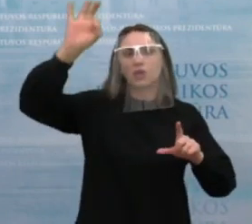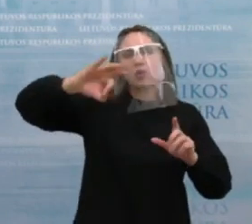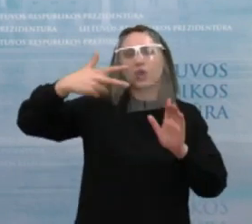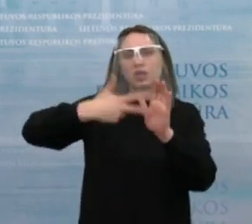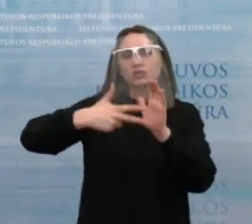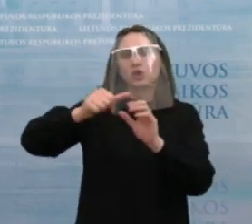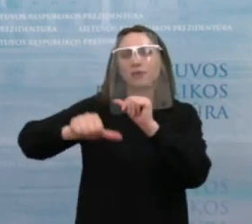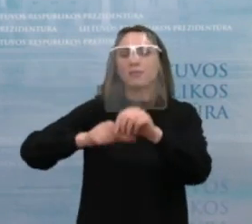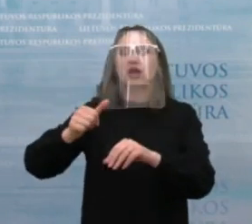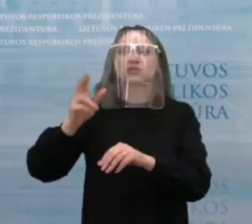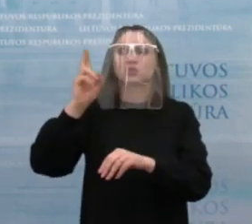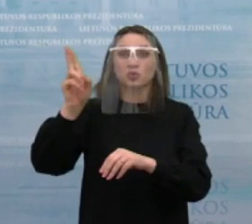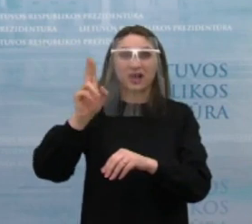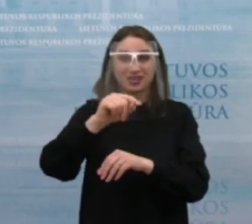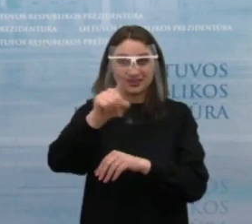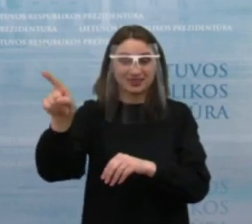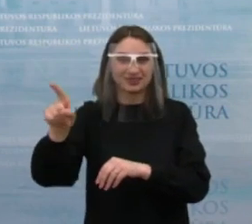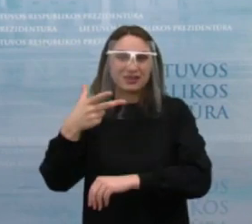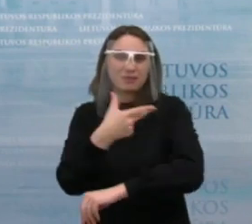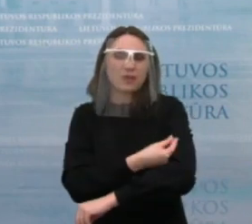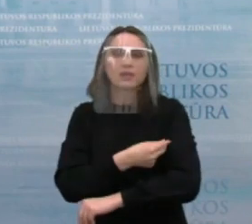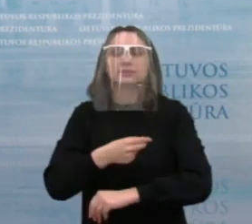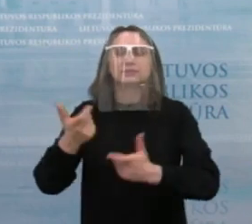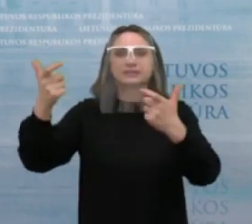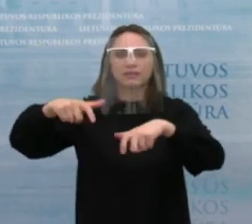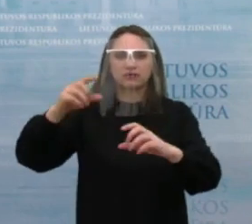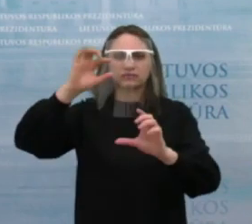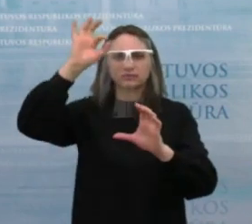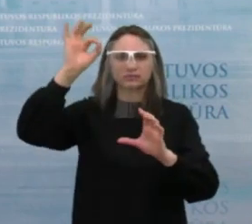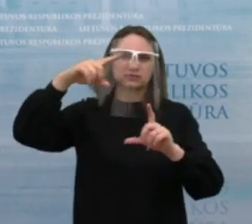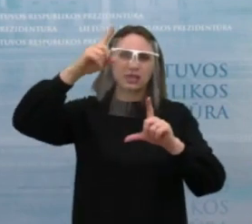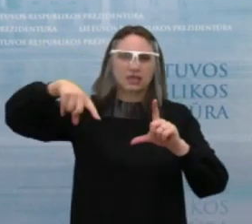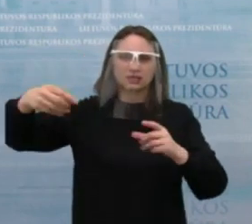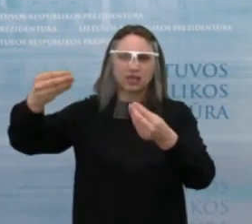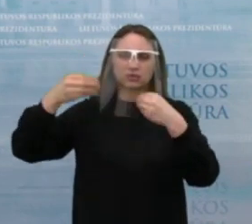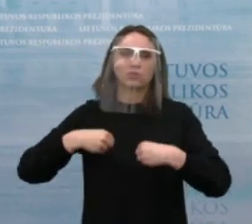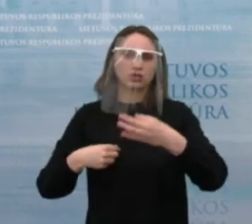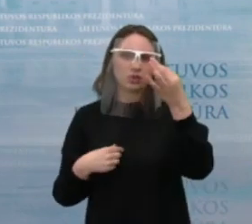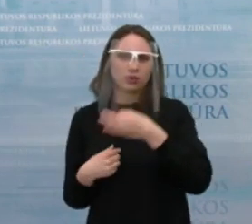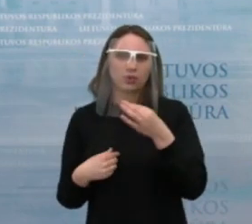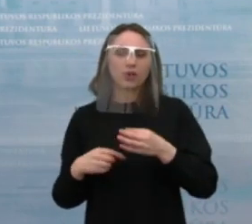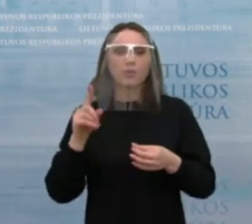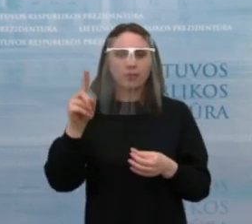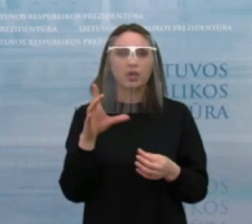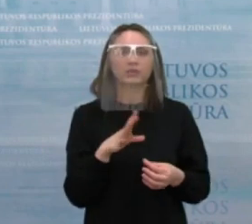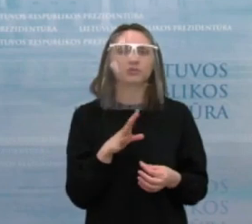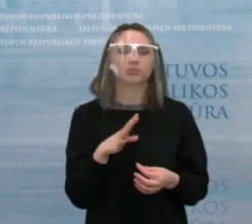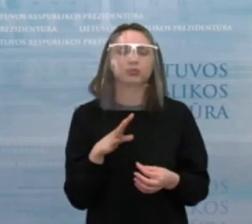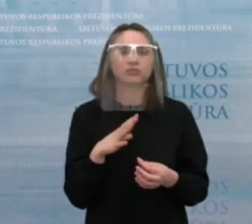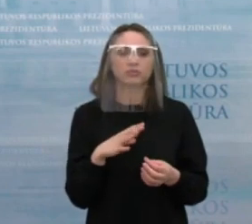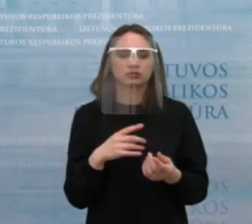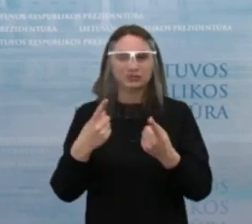-mečių neturiu iš savių valdybių detalios, tačiau kalbėję esame ir su socialinės paslaugas teikiančiai